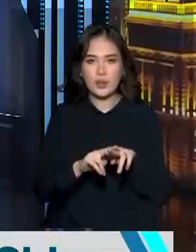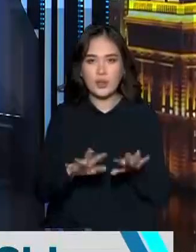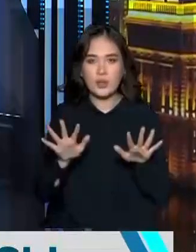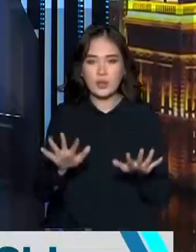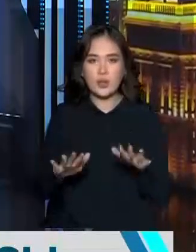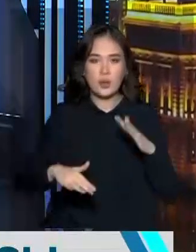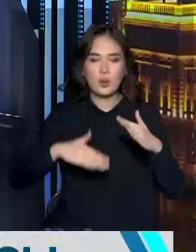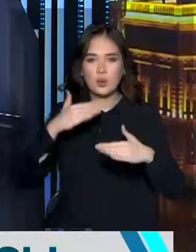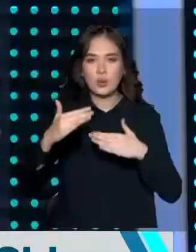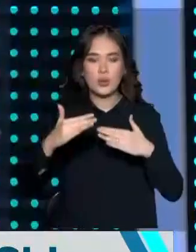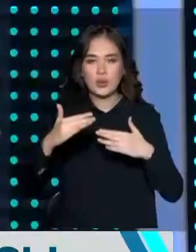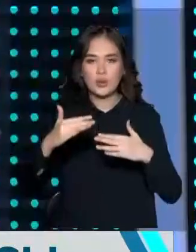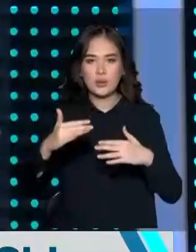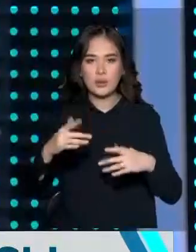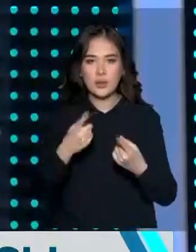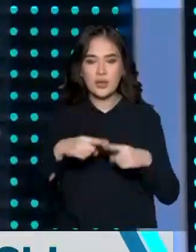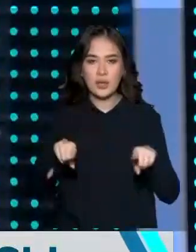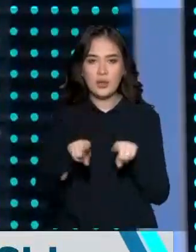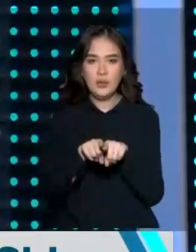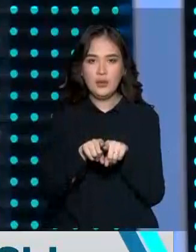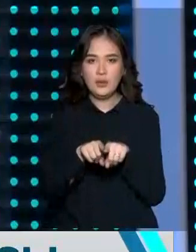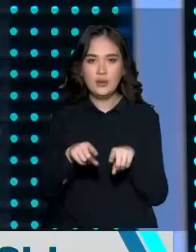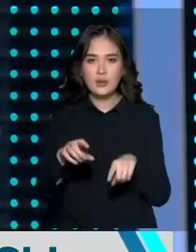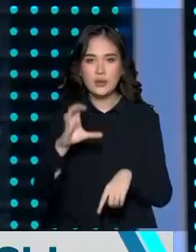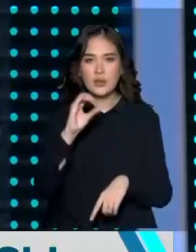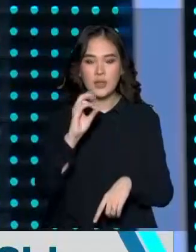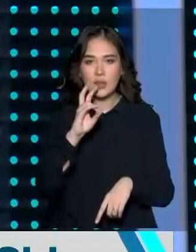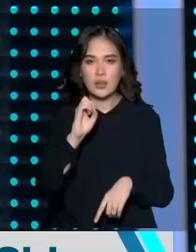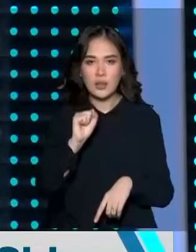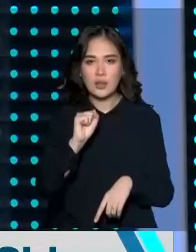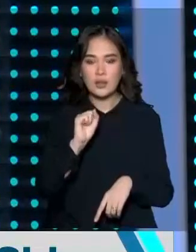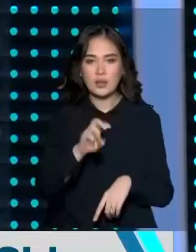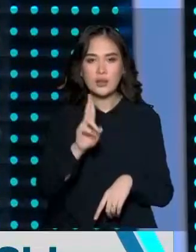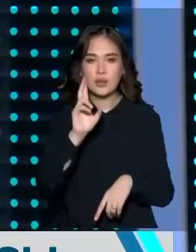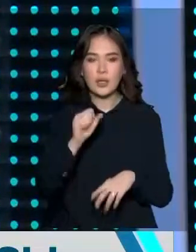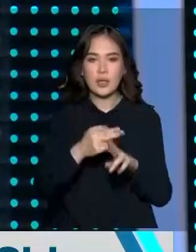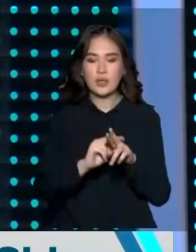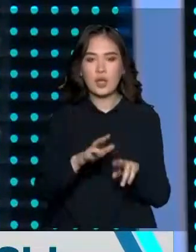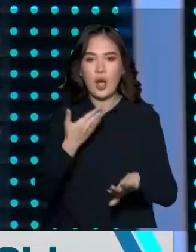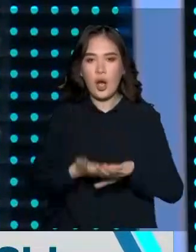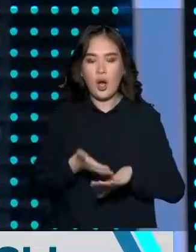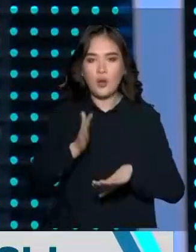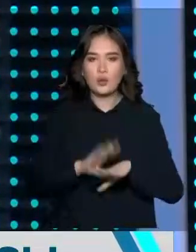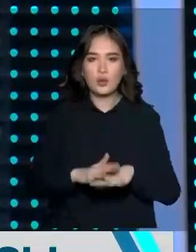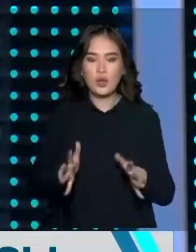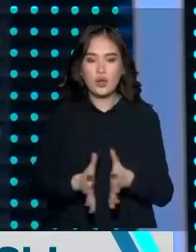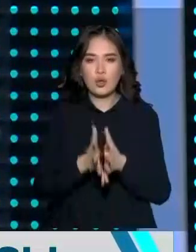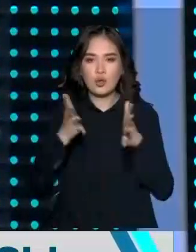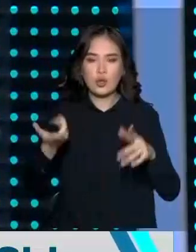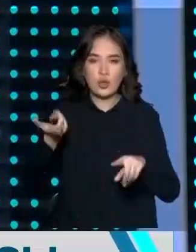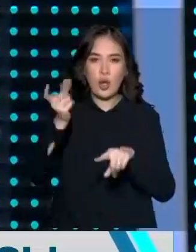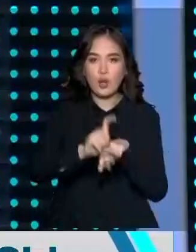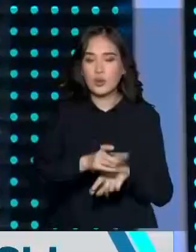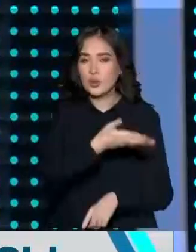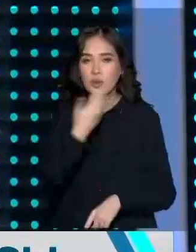өтпелі бір кезеңде сенатқа бір ауыр жүк, үлкен салмақ түсіп кеткен